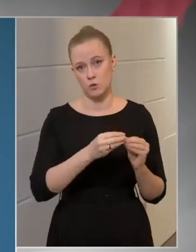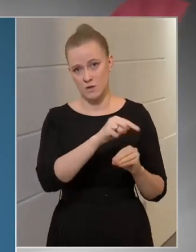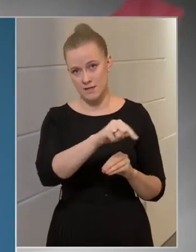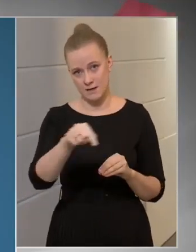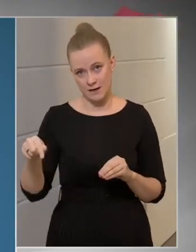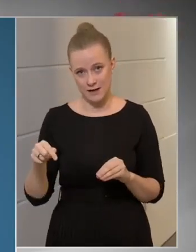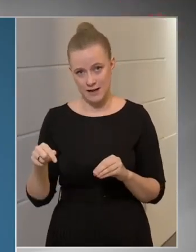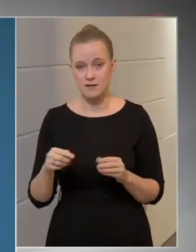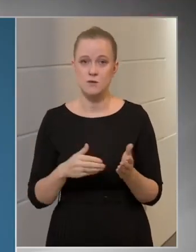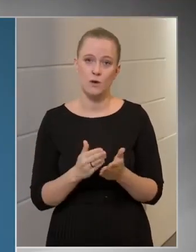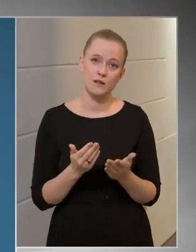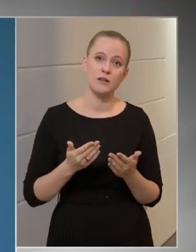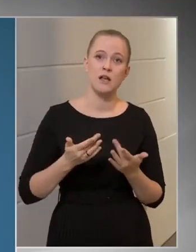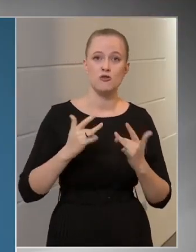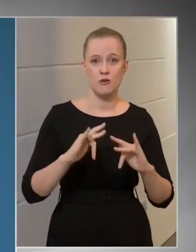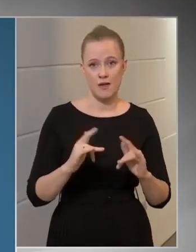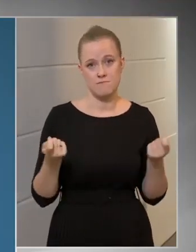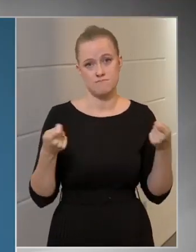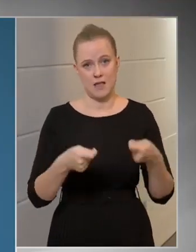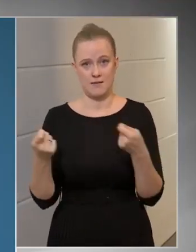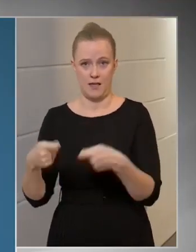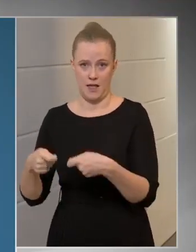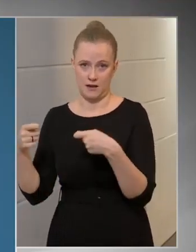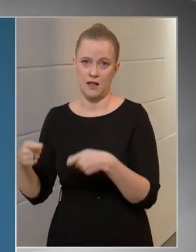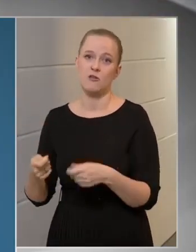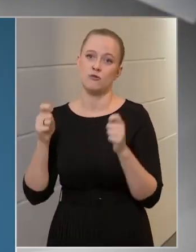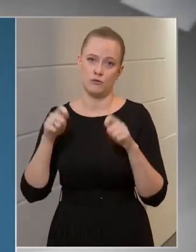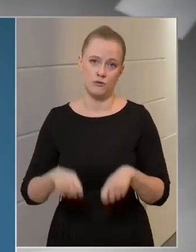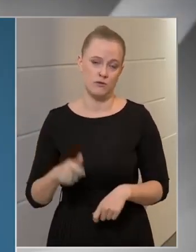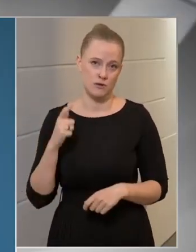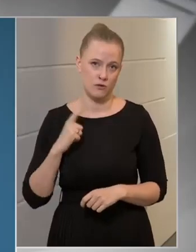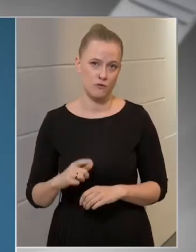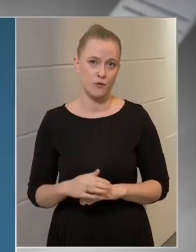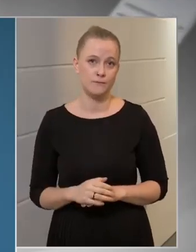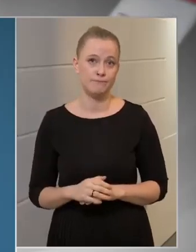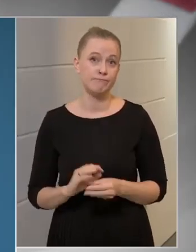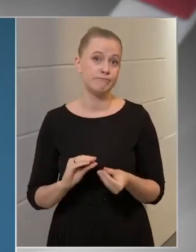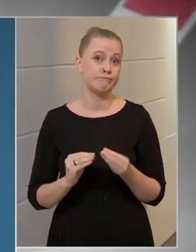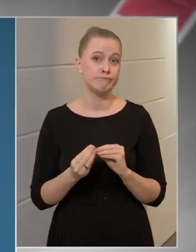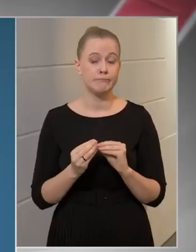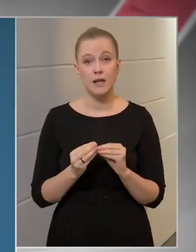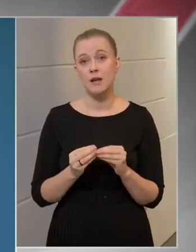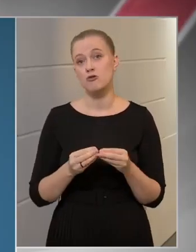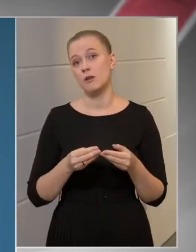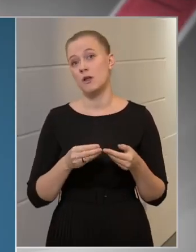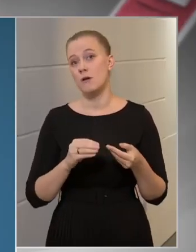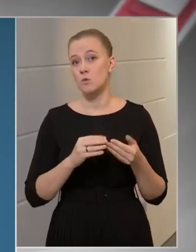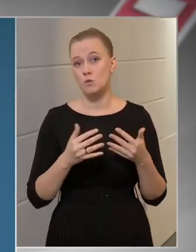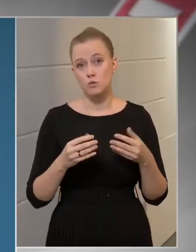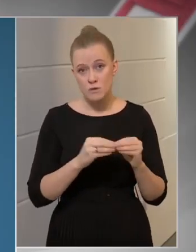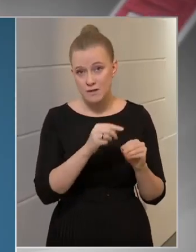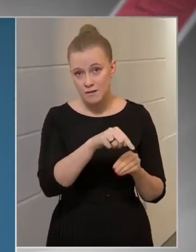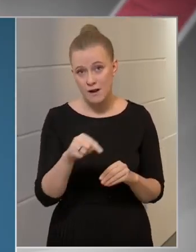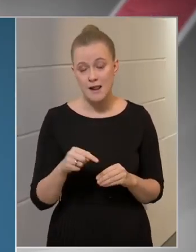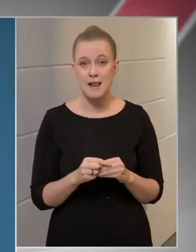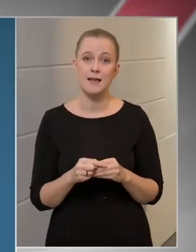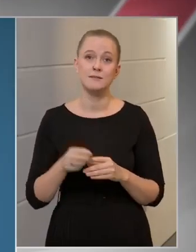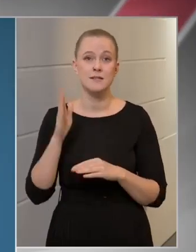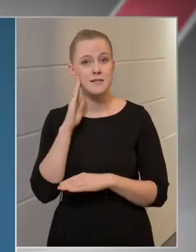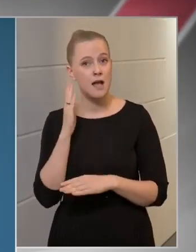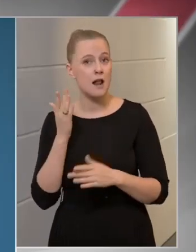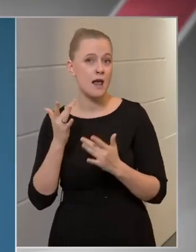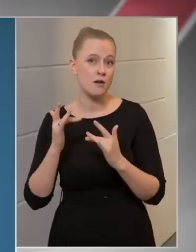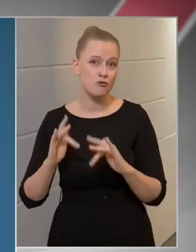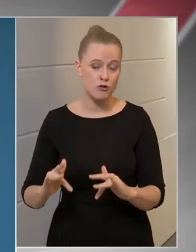illetve szolgáltatási helynek a bezárásáról hoztak döntést. A kereskedelmi üzletekre, vendéglátóhelyekre, a szálláshelyekre,